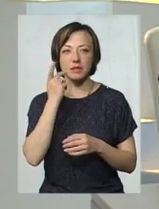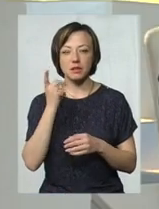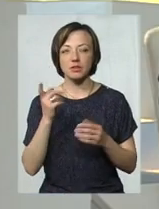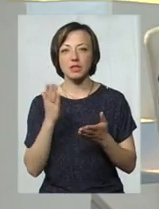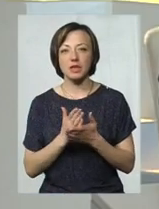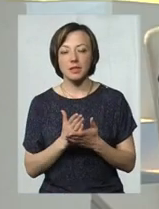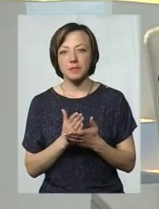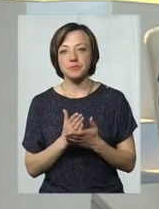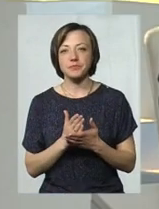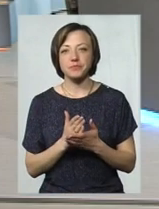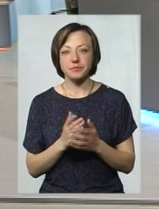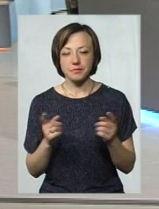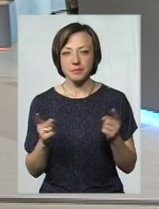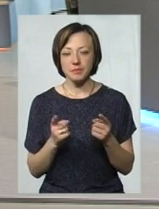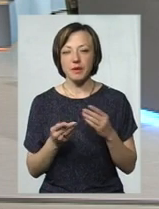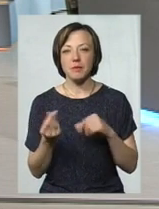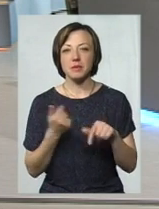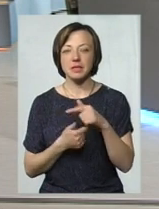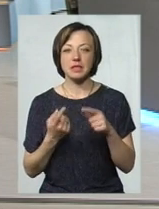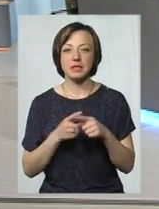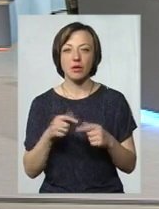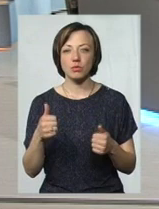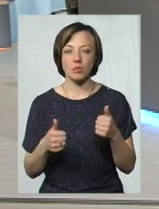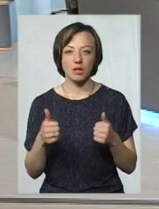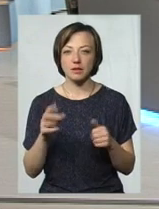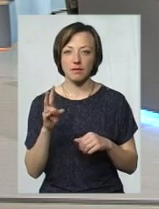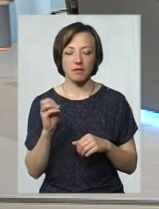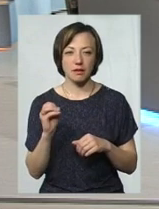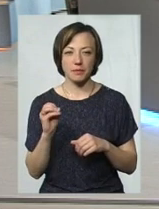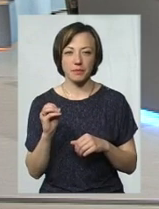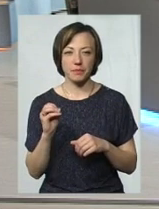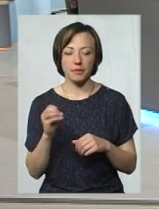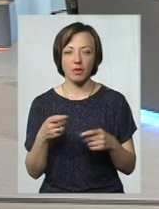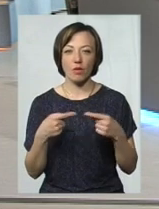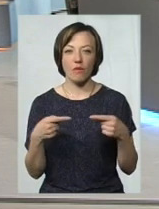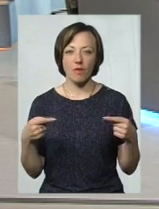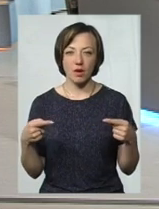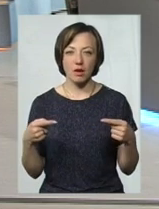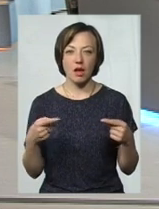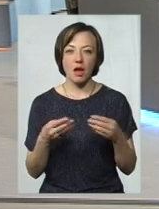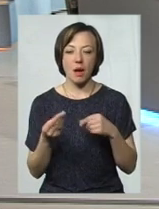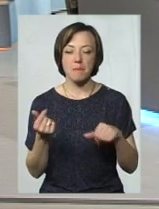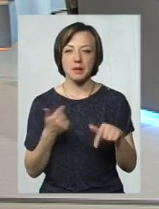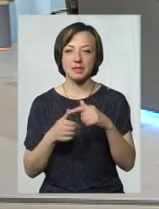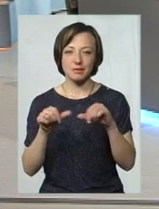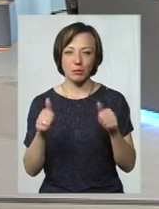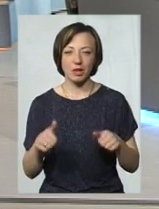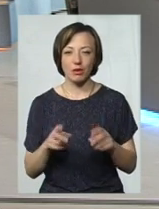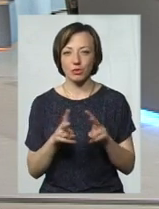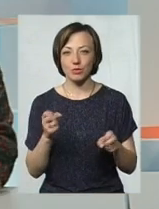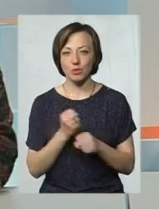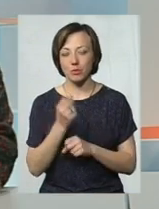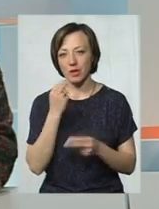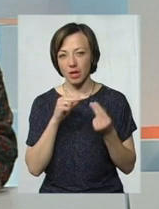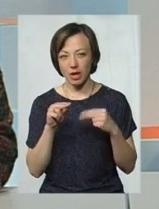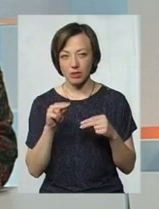що таке бізнес. про короткий. Бізнес – це конкуренція зараз не товарами, а бізнес-моделями. Якщо хтось зробить